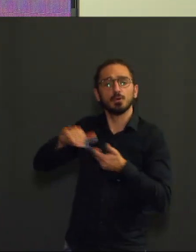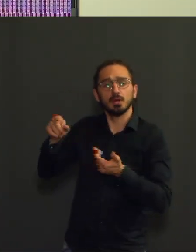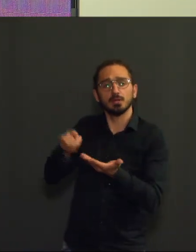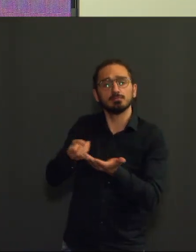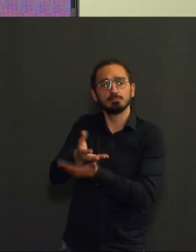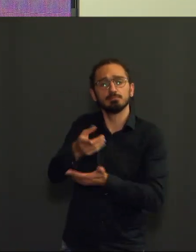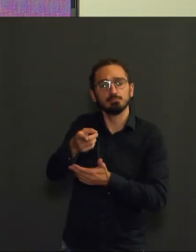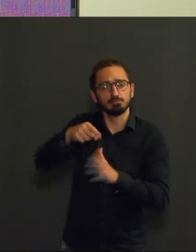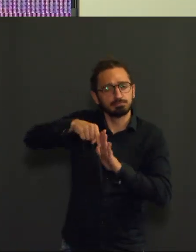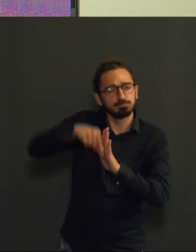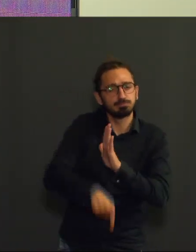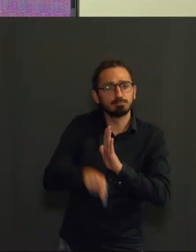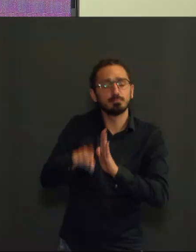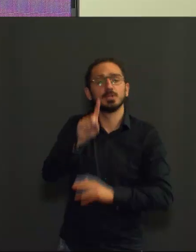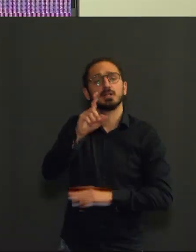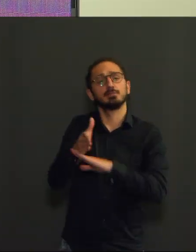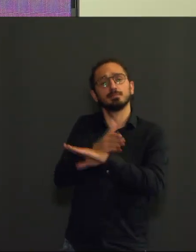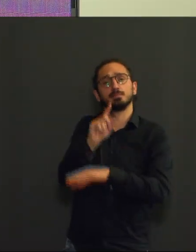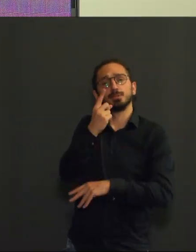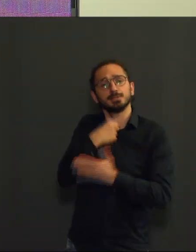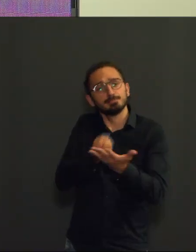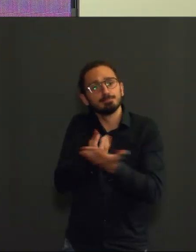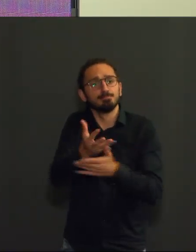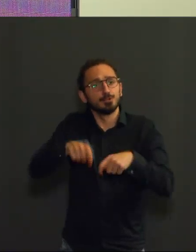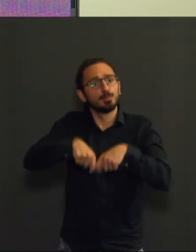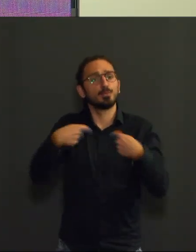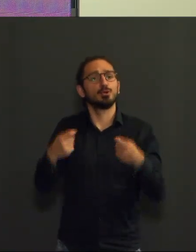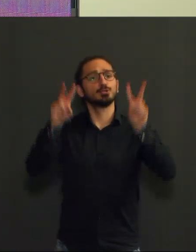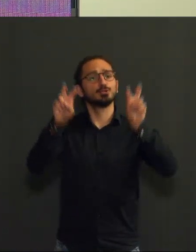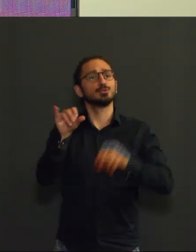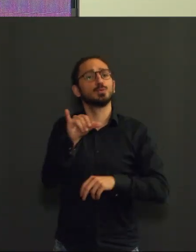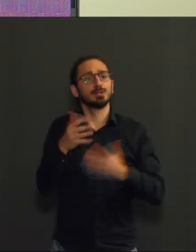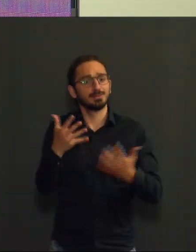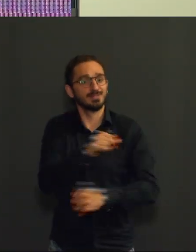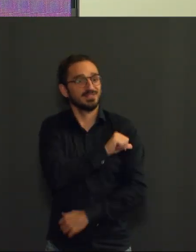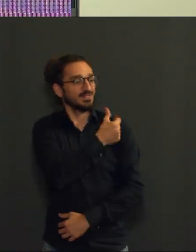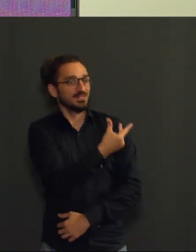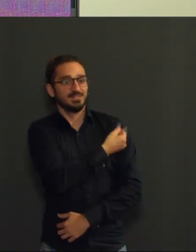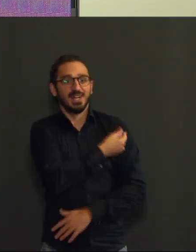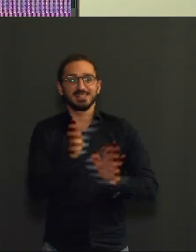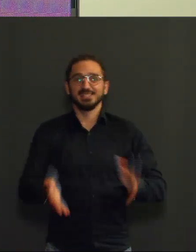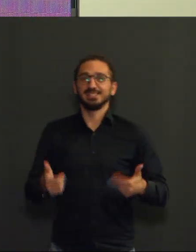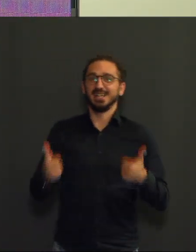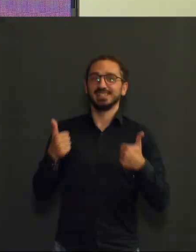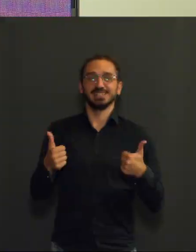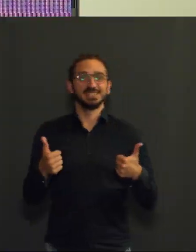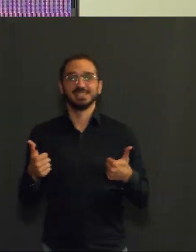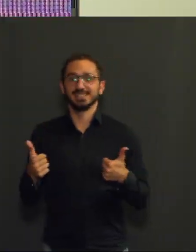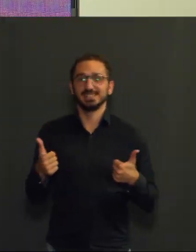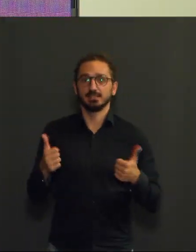c'est faites attention. La vaccination, c'est bien, mais ça ne protège pas immédiatement, en tout cas. Et par ailleurs, ça ne protège pas, bien sûr,